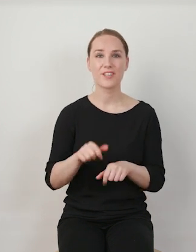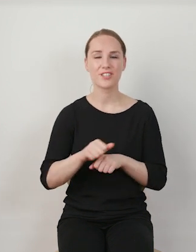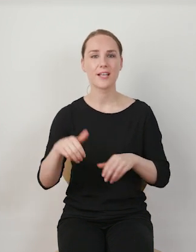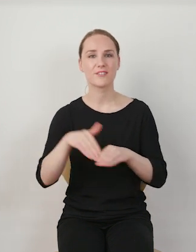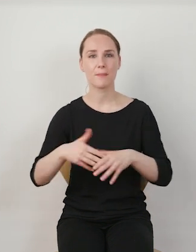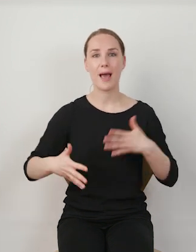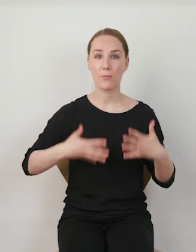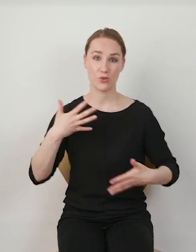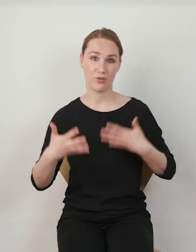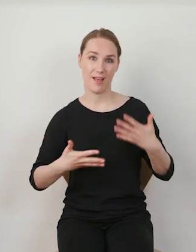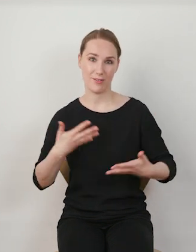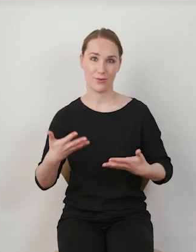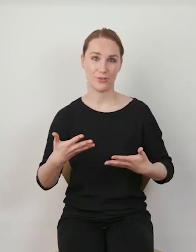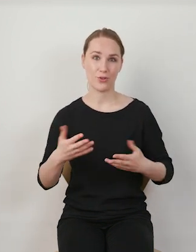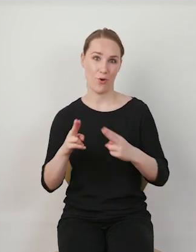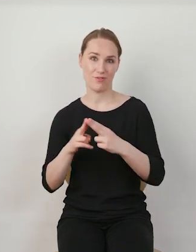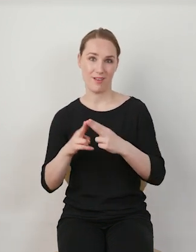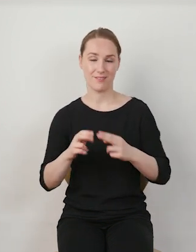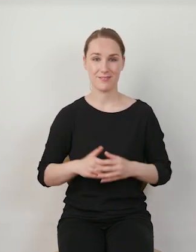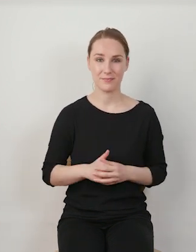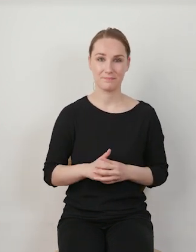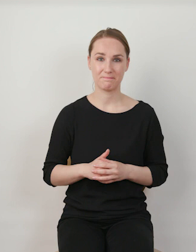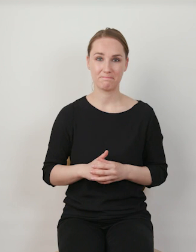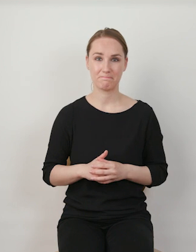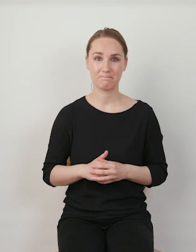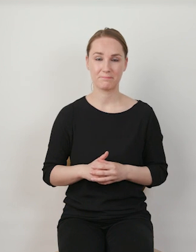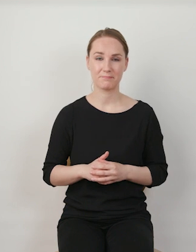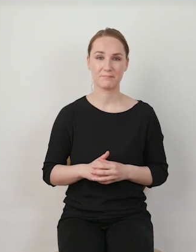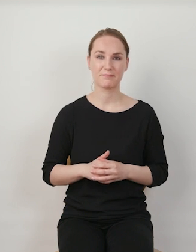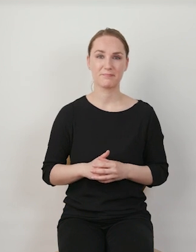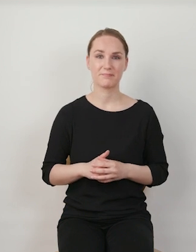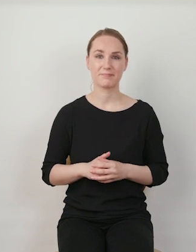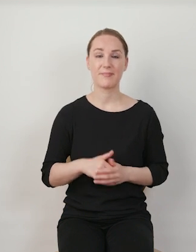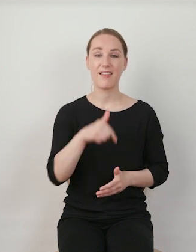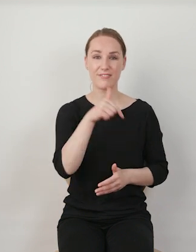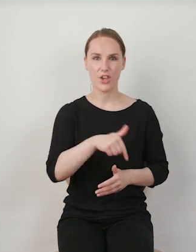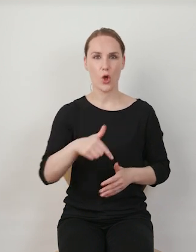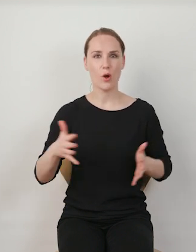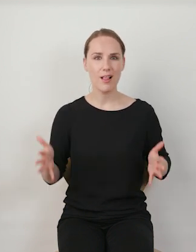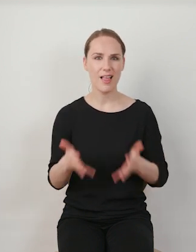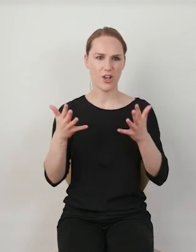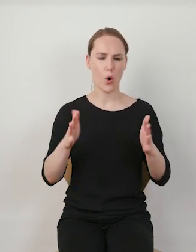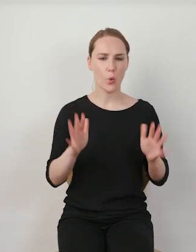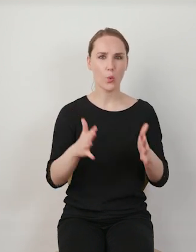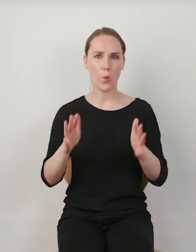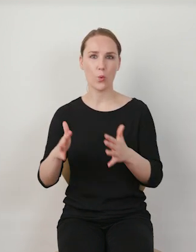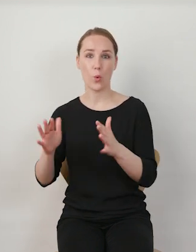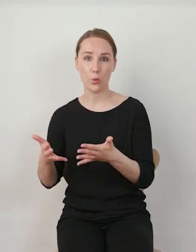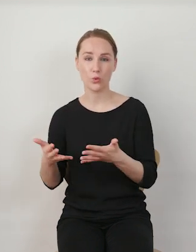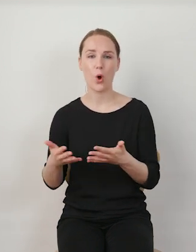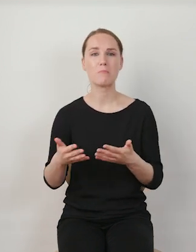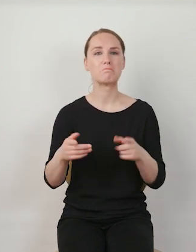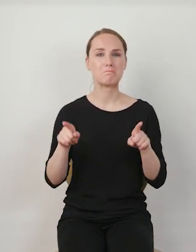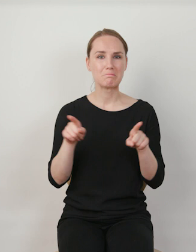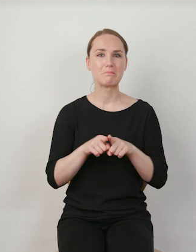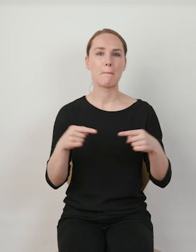emocjonalności tego kontaktu. Ze względu na swoją lekką i skrótową formę komunikacji, TikTok może być